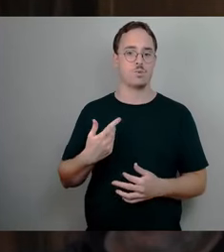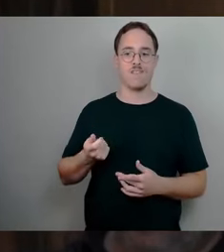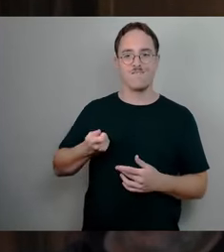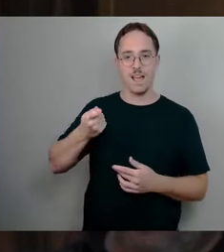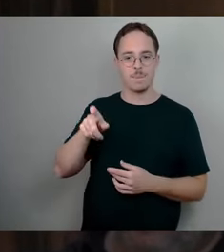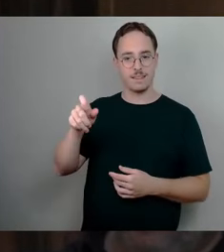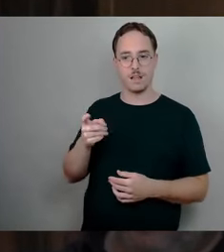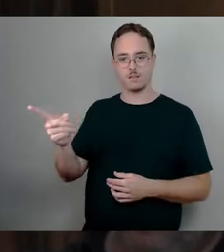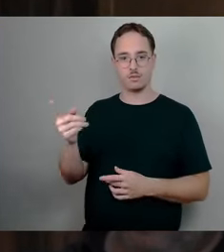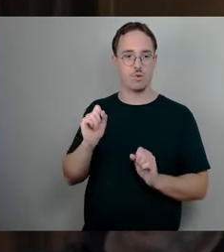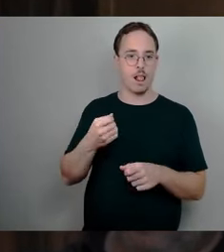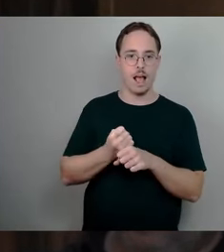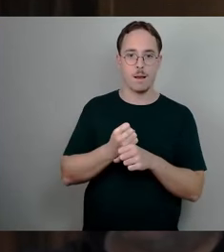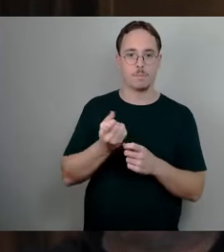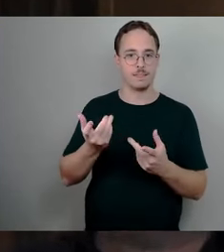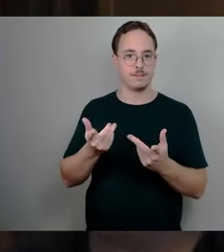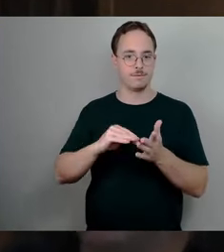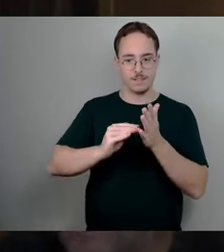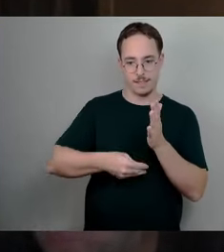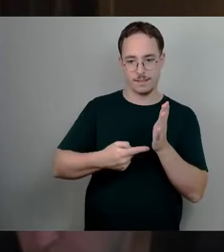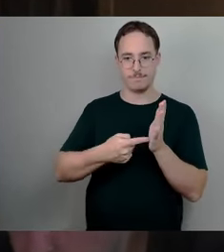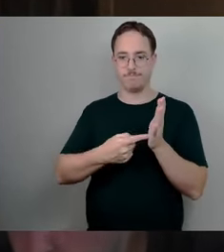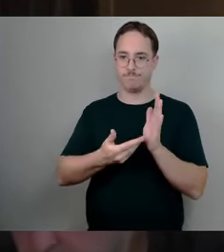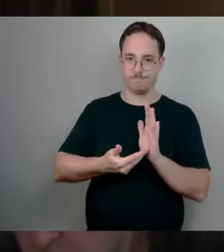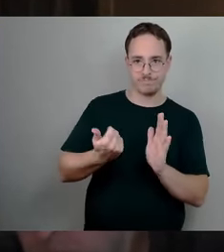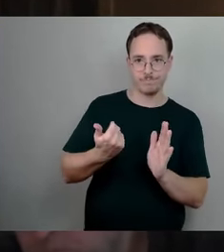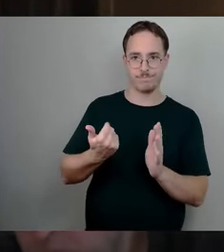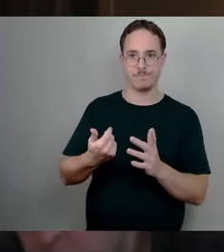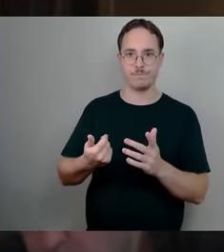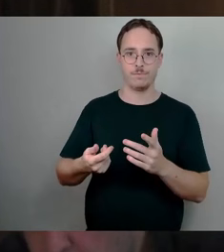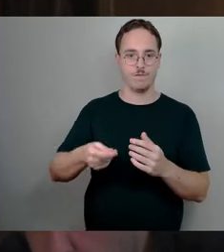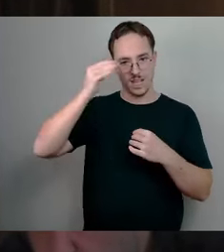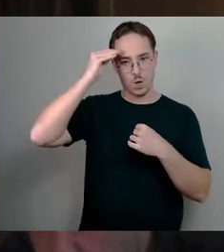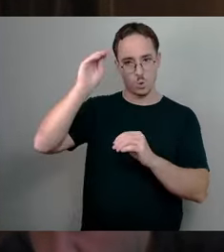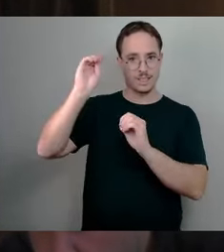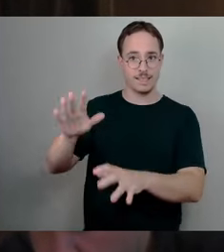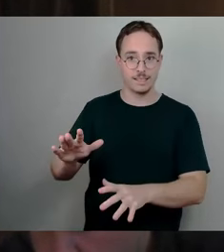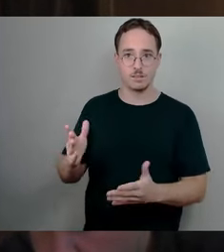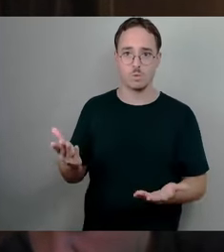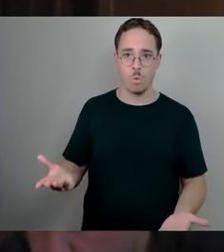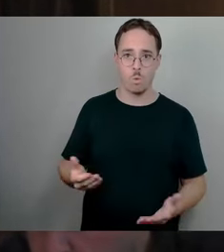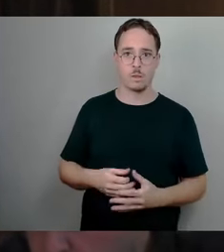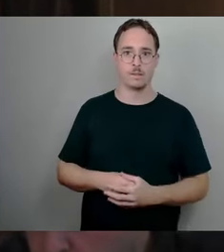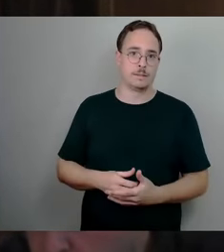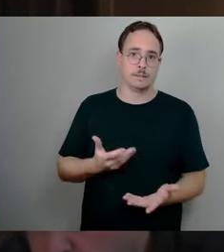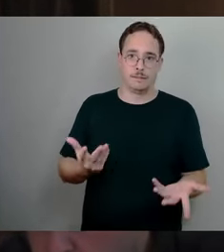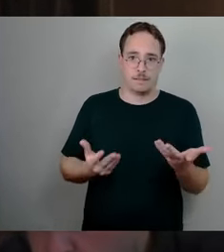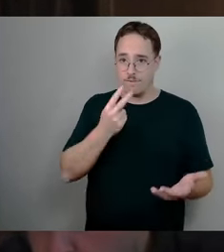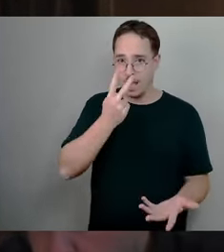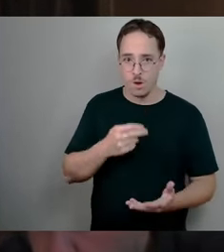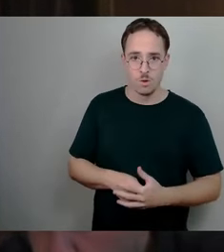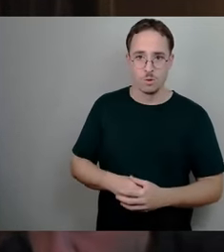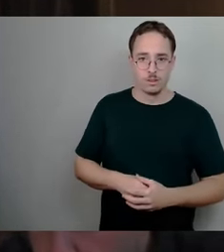sollen, können sie sich darauf tatsächlich verlassen? Und auf welcher Rechtsgrundlage geschieht dieses alles? Und wenn etwas